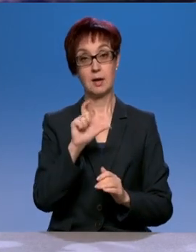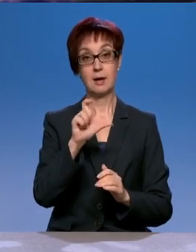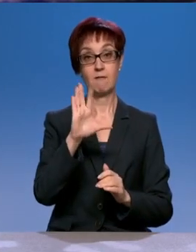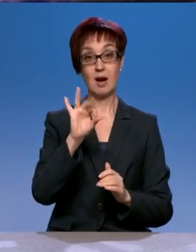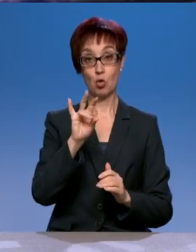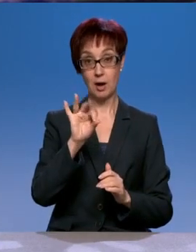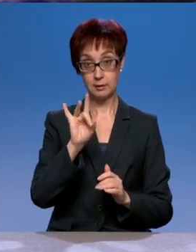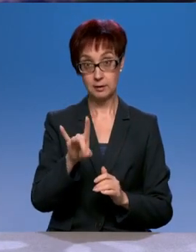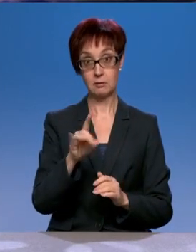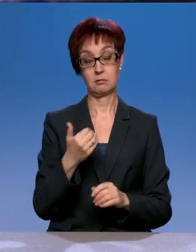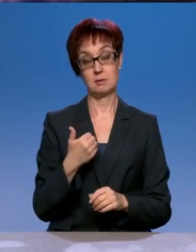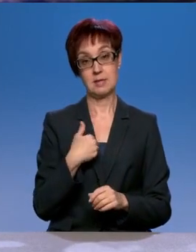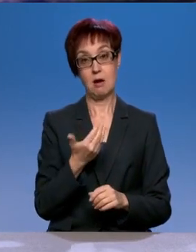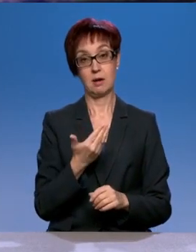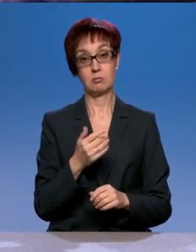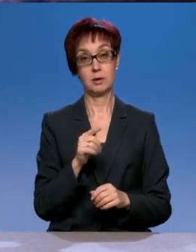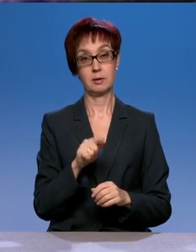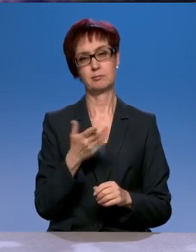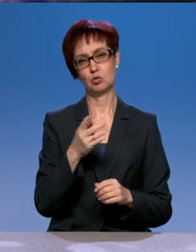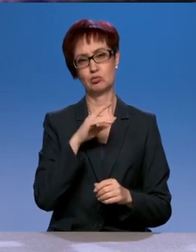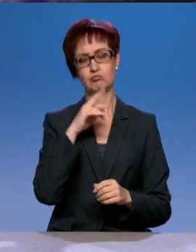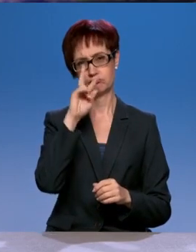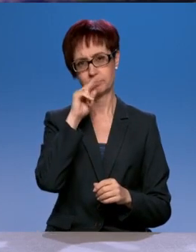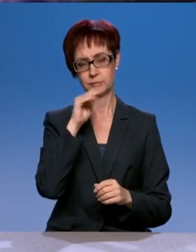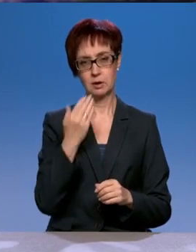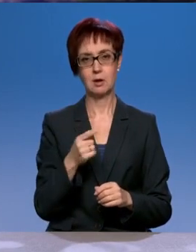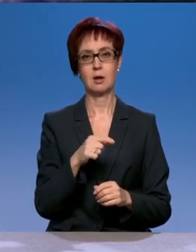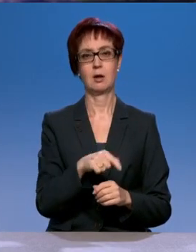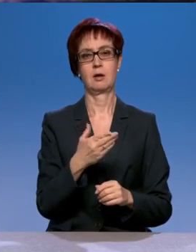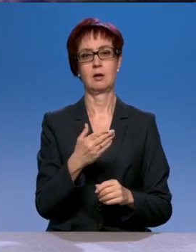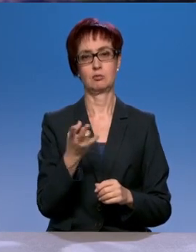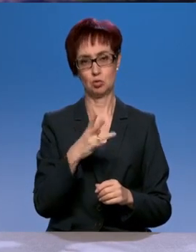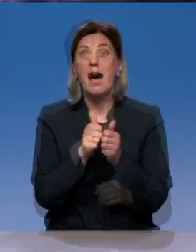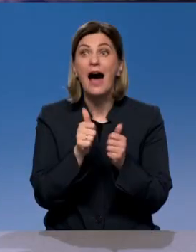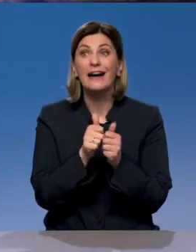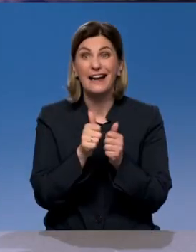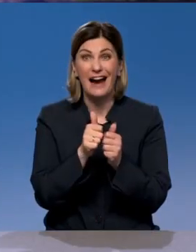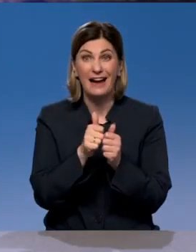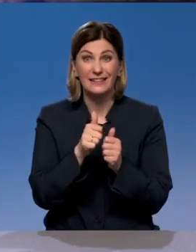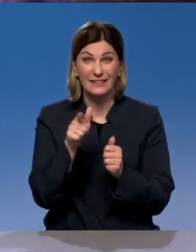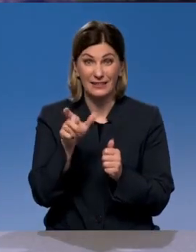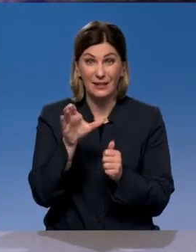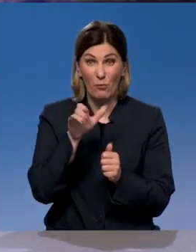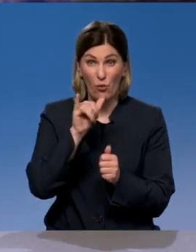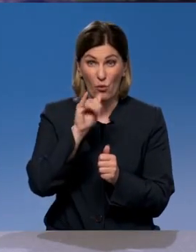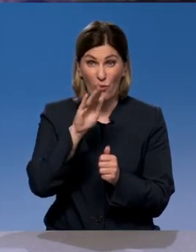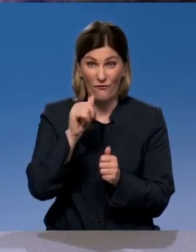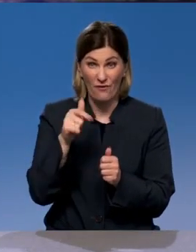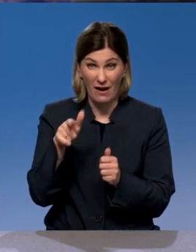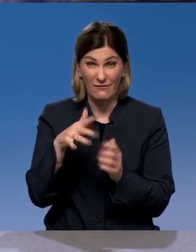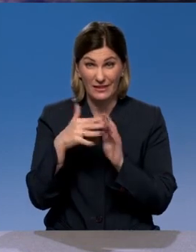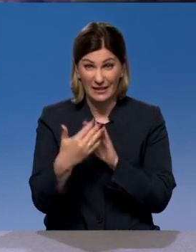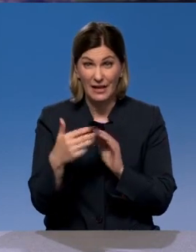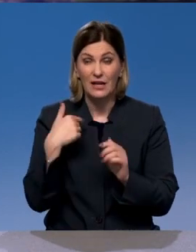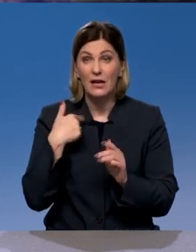надо было ехать до Уфы, из Уфы вызывать я в ближайший населенный пункт, который с меня содрал ровно такую же сумму. Но мне повезло.